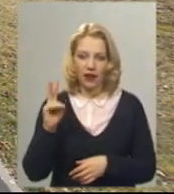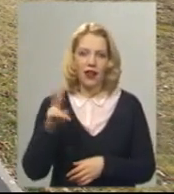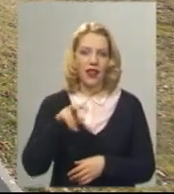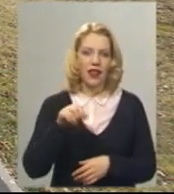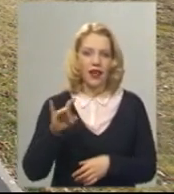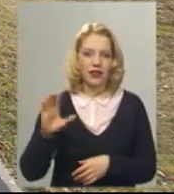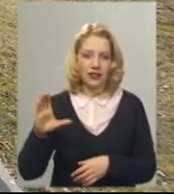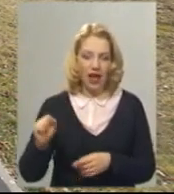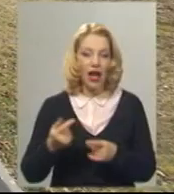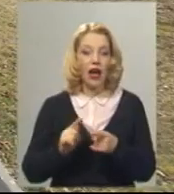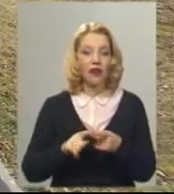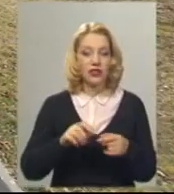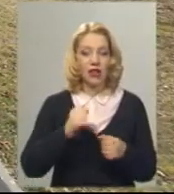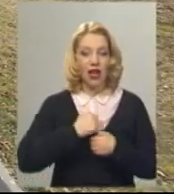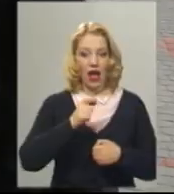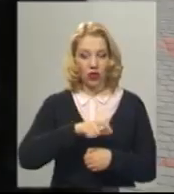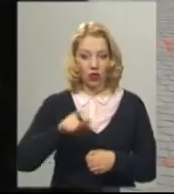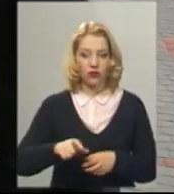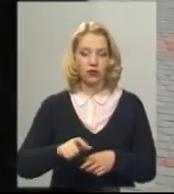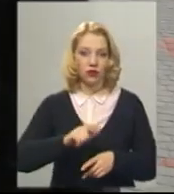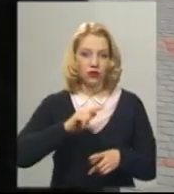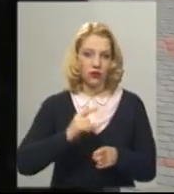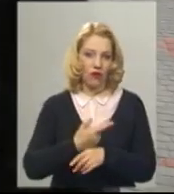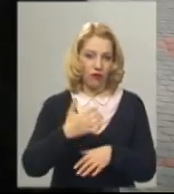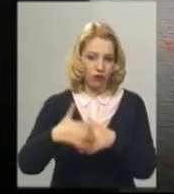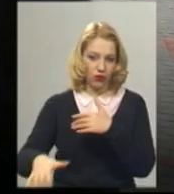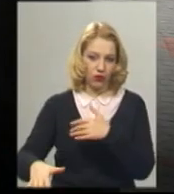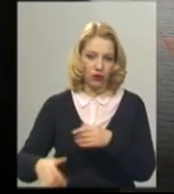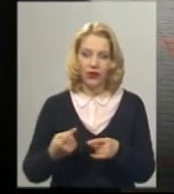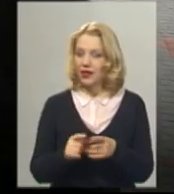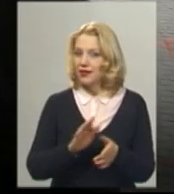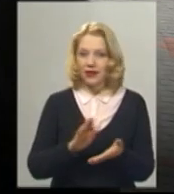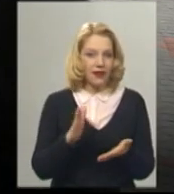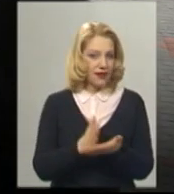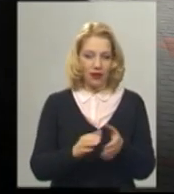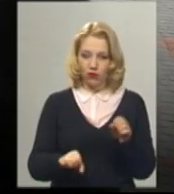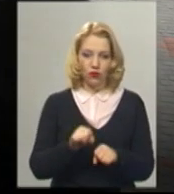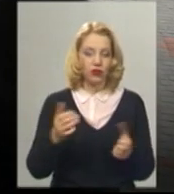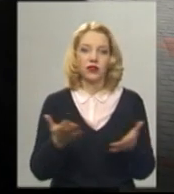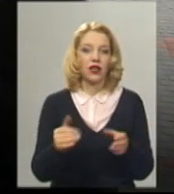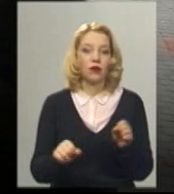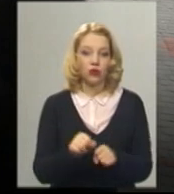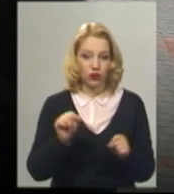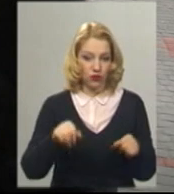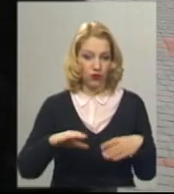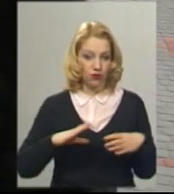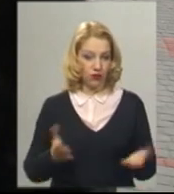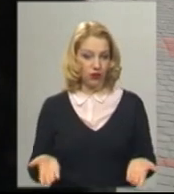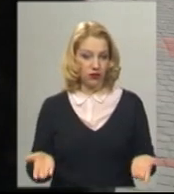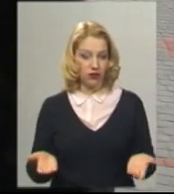атовців знов проігнорували. Це не є порушення. Це не є порушення, яке тут може бути порушення.